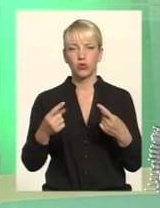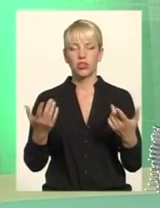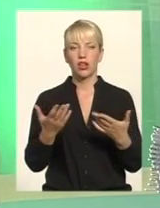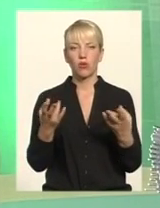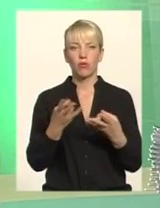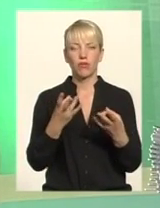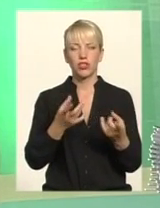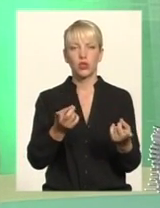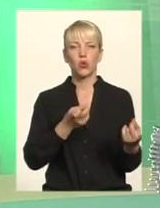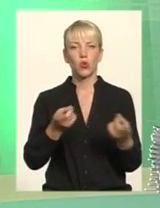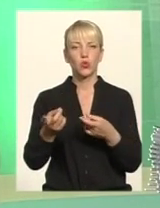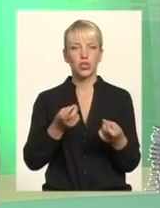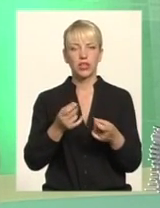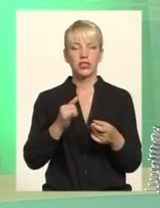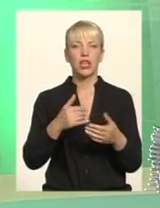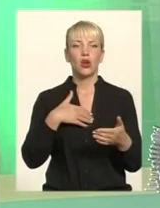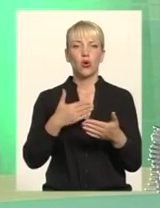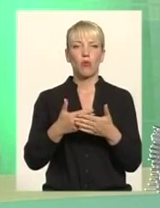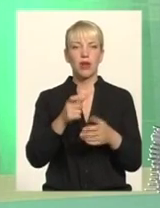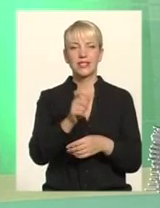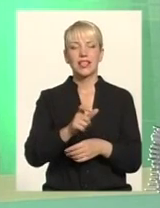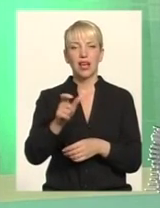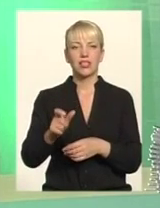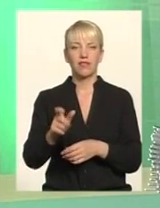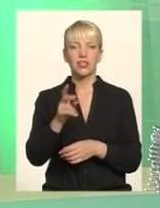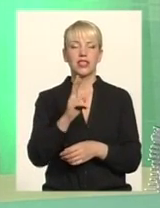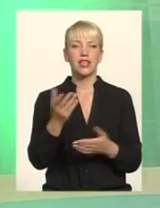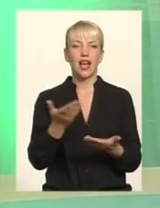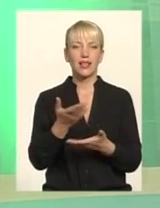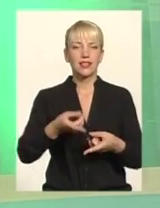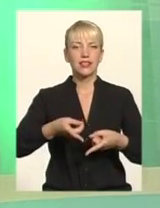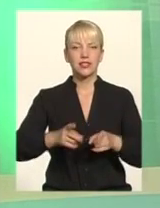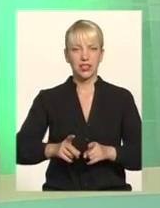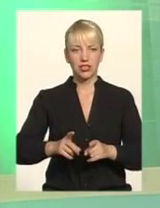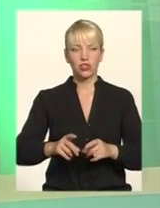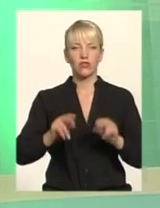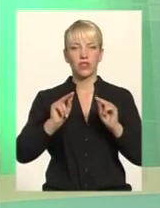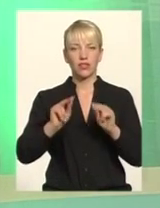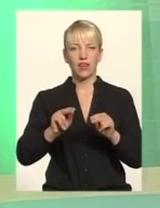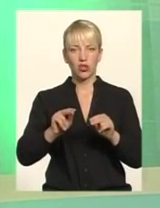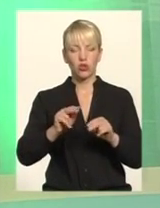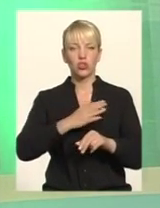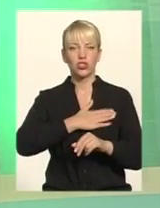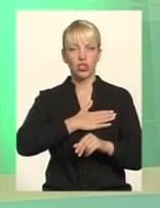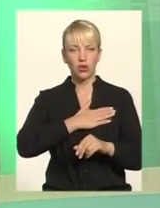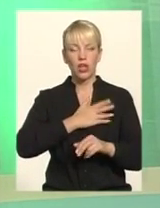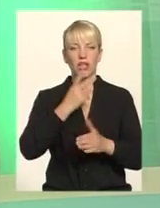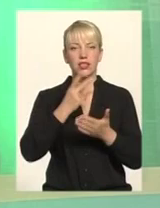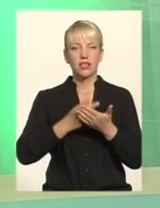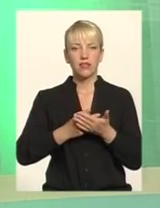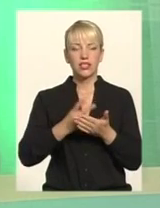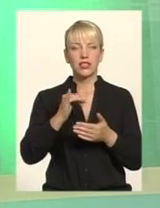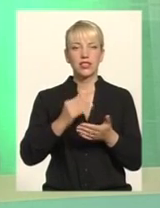мають долучатися Громадські активісти Які дійсно Відверто ще дивляться